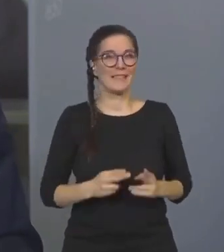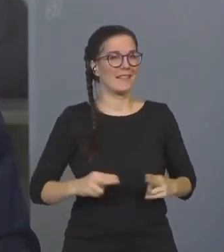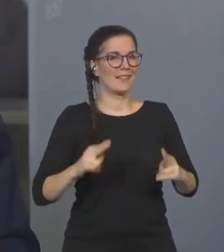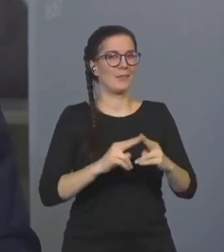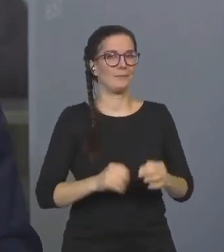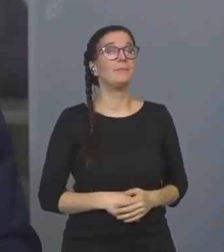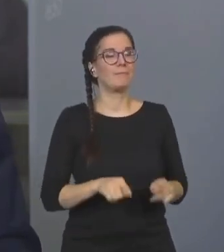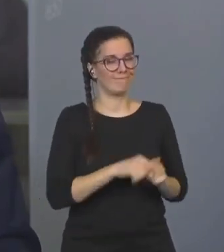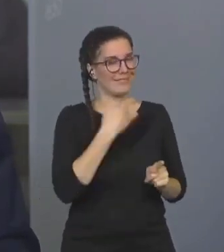Naschledanou. Děkuji a hezký večer.